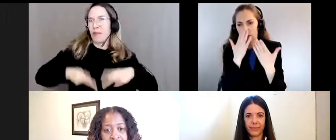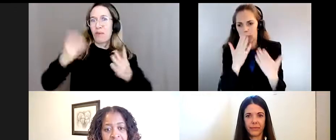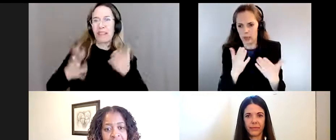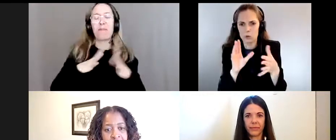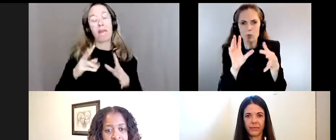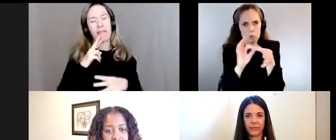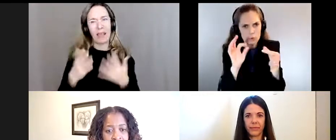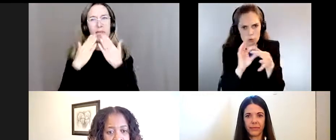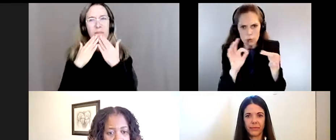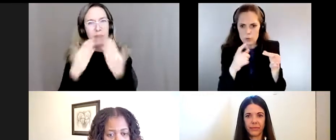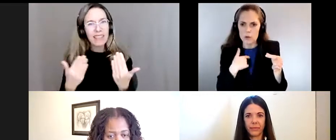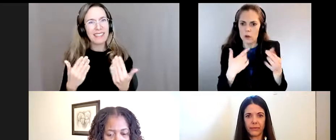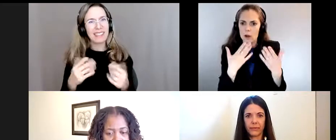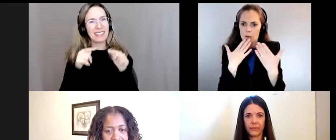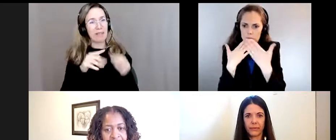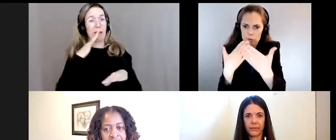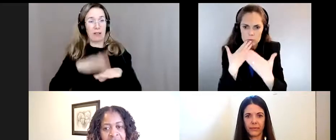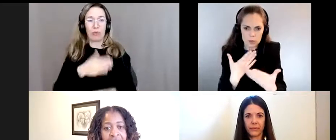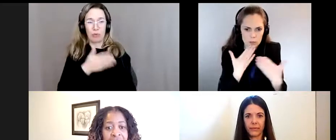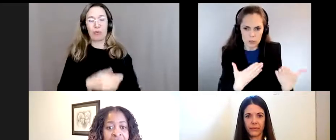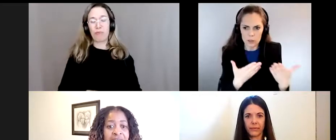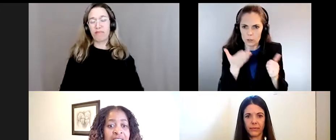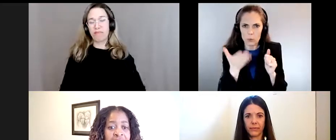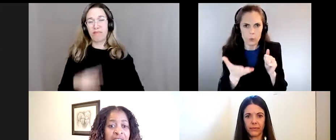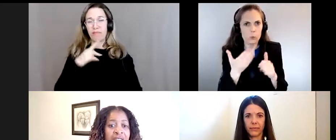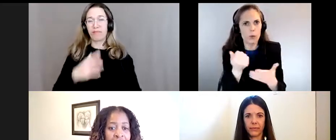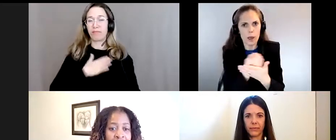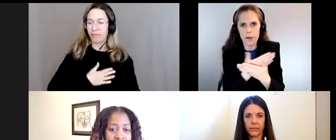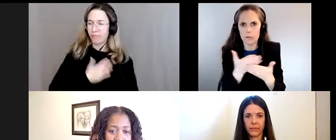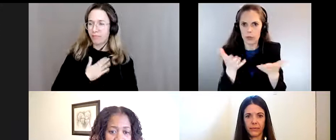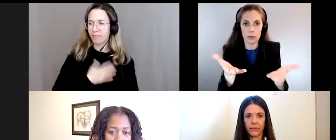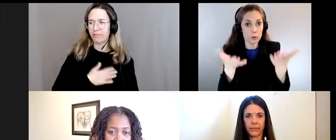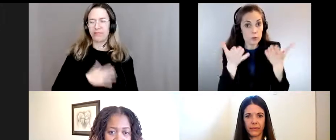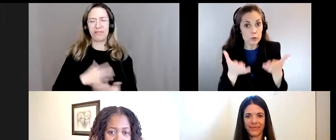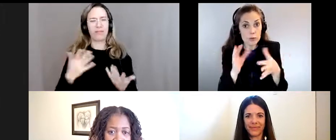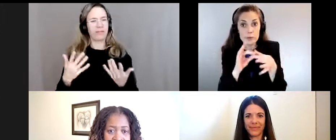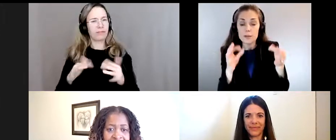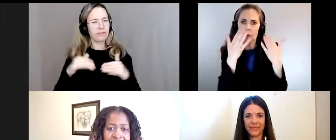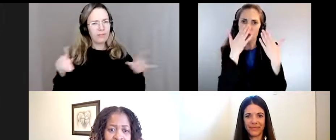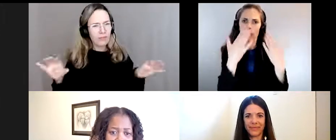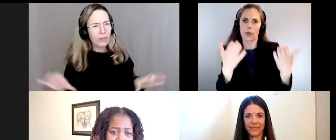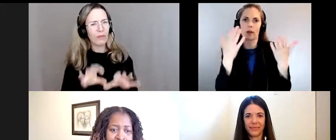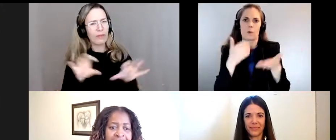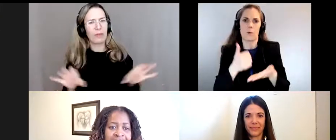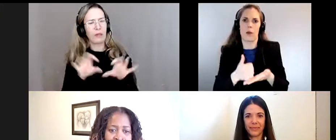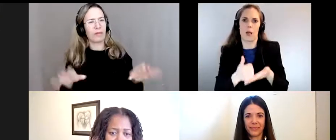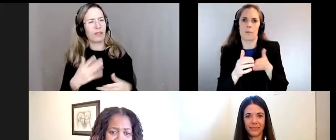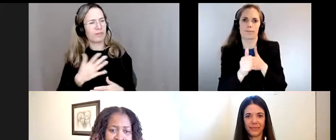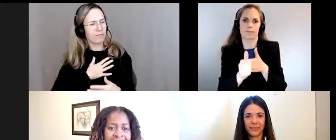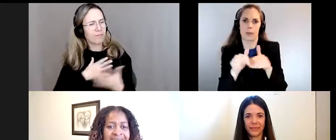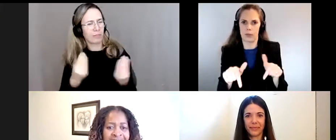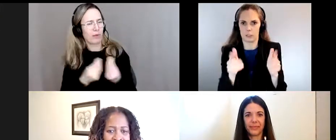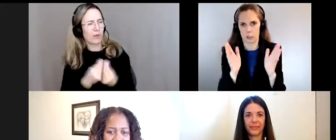'avoir mis ce point de l'avant. Je t'apprécie, j'apprécie tout ce que tu apportes.